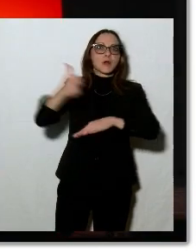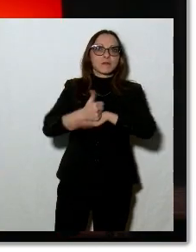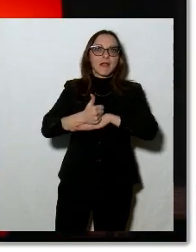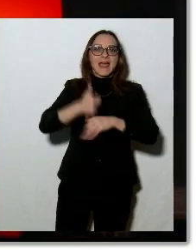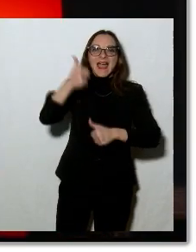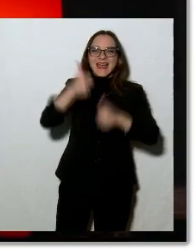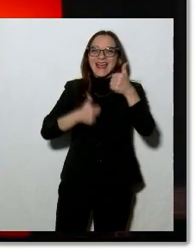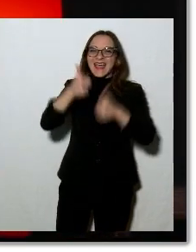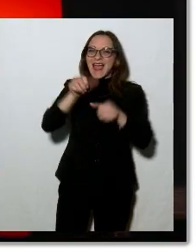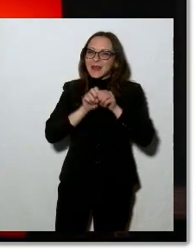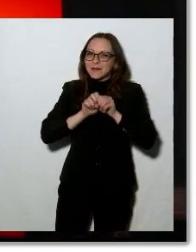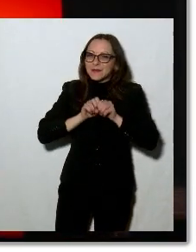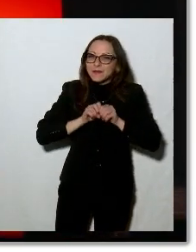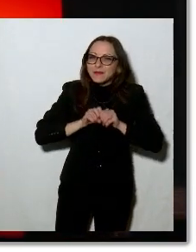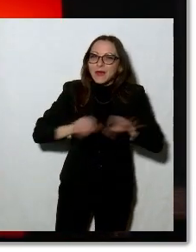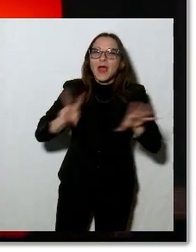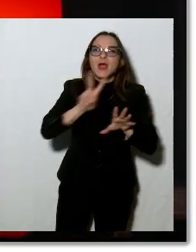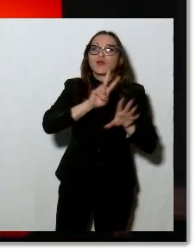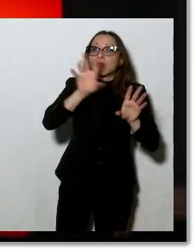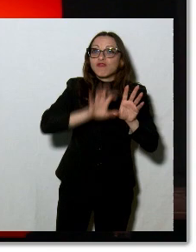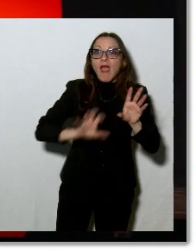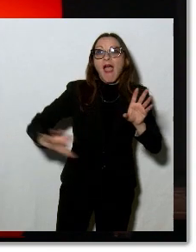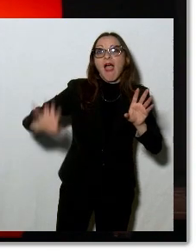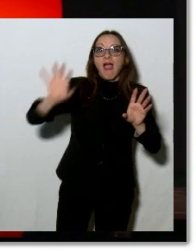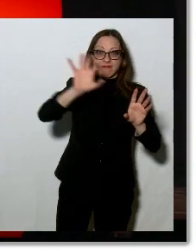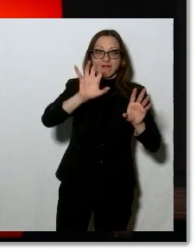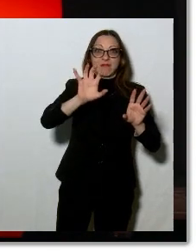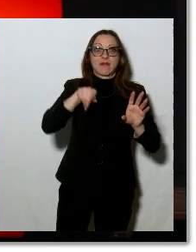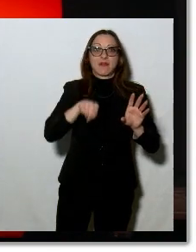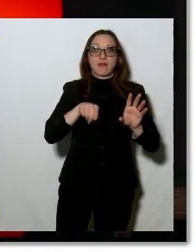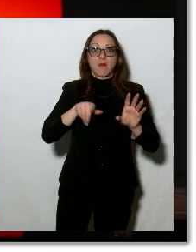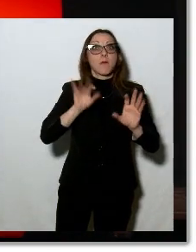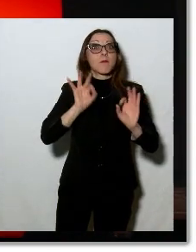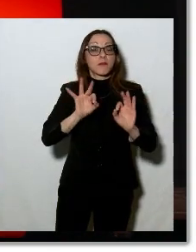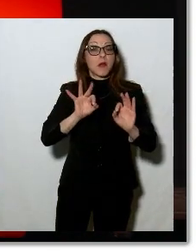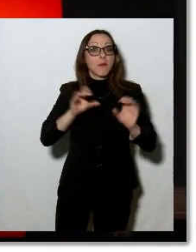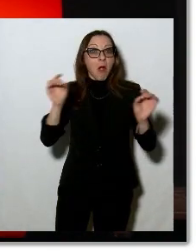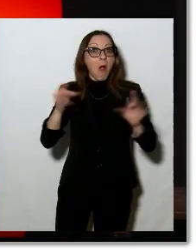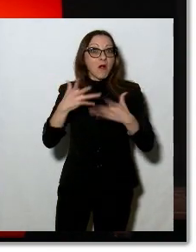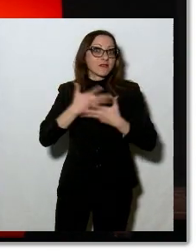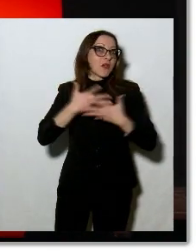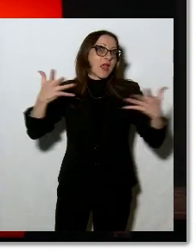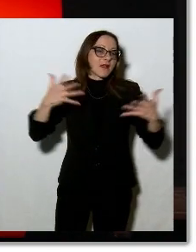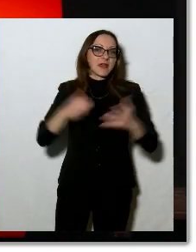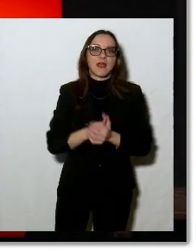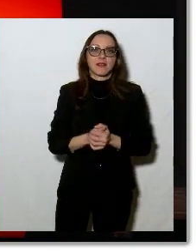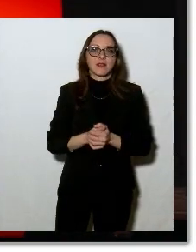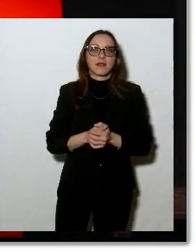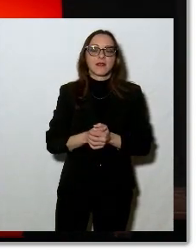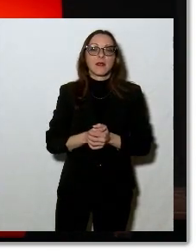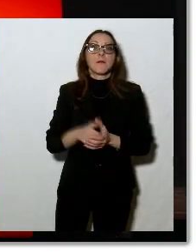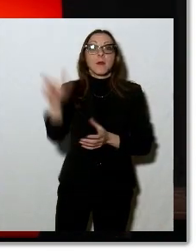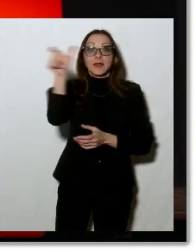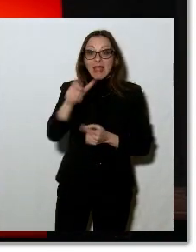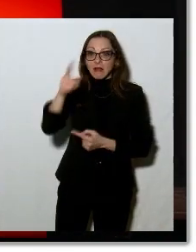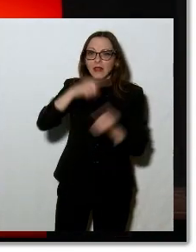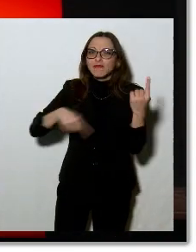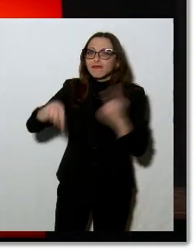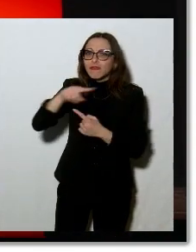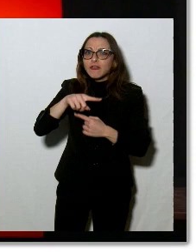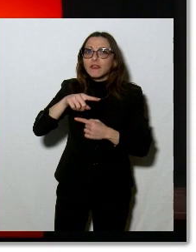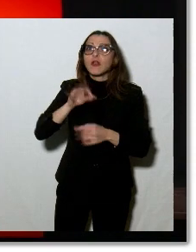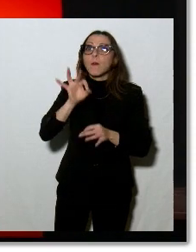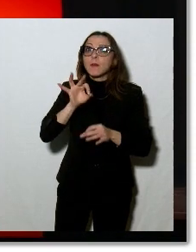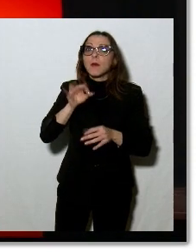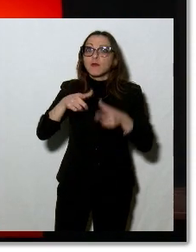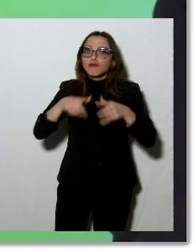viene trasmessa in 200 paesi nel mondo, quindi c'è anche una grande opportunità. Tra l'altro credo che il Giro d'Italia passi anche per Montecatini.